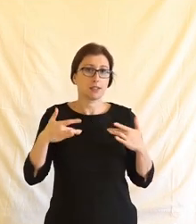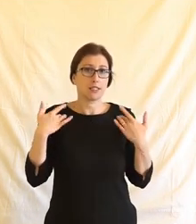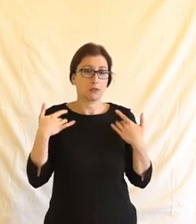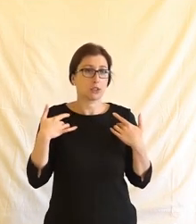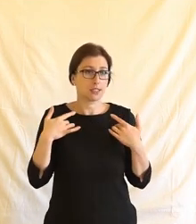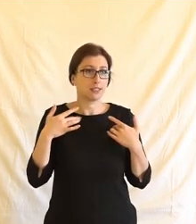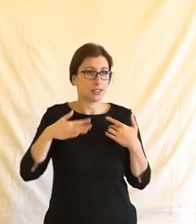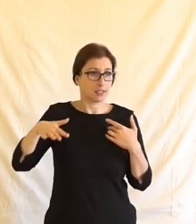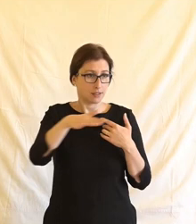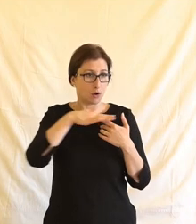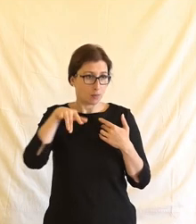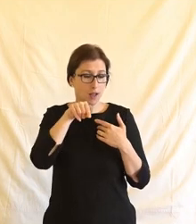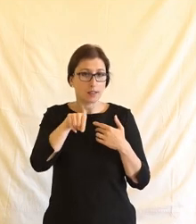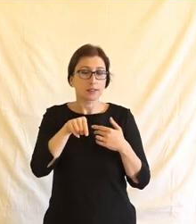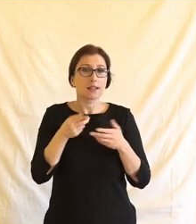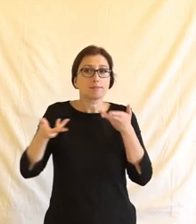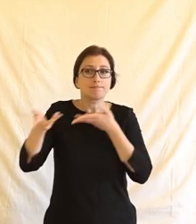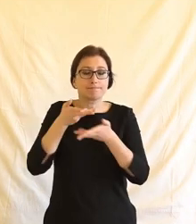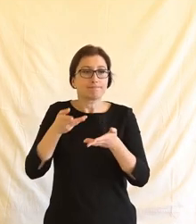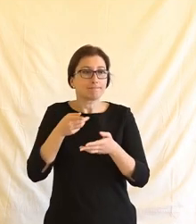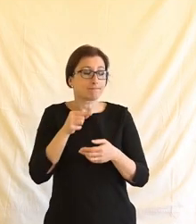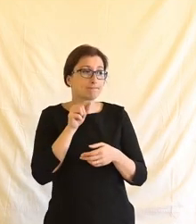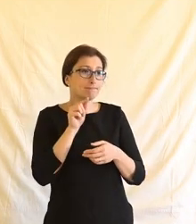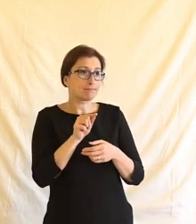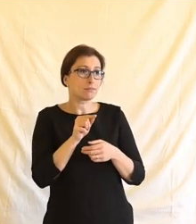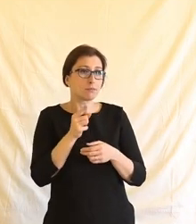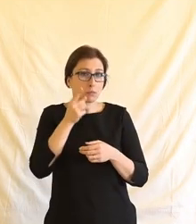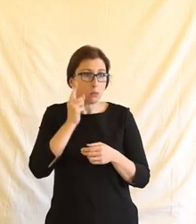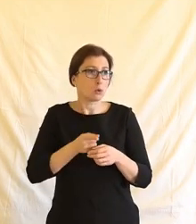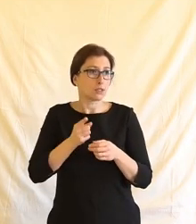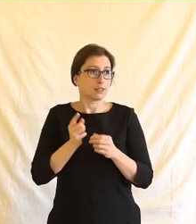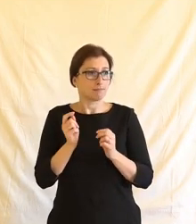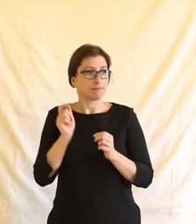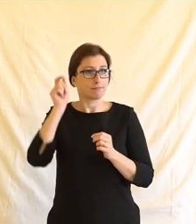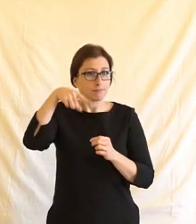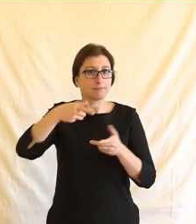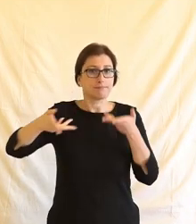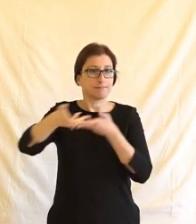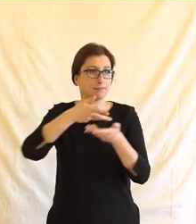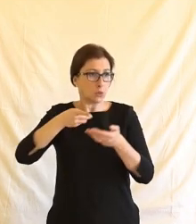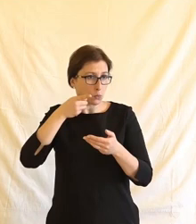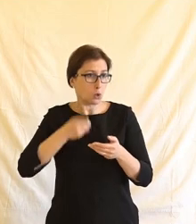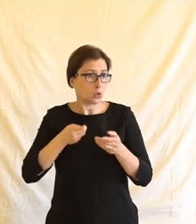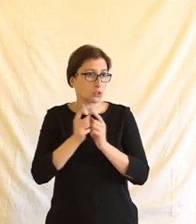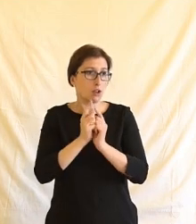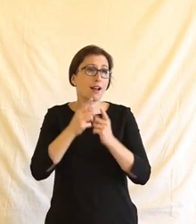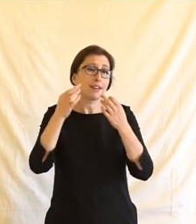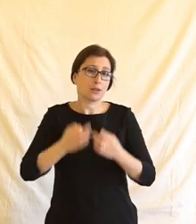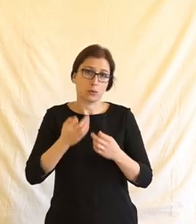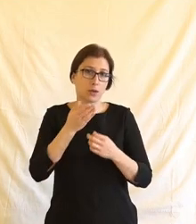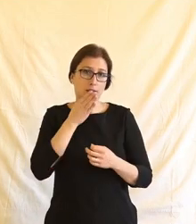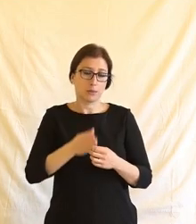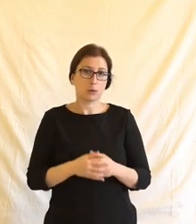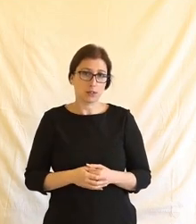ta debata v tomto duchu prostě bude muset proběhnout a nebude vůbec jednoduchá.